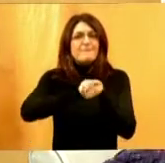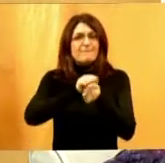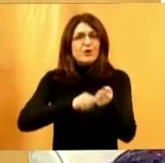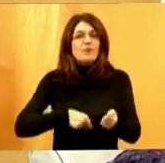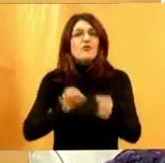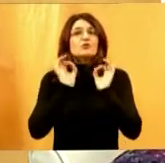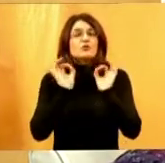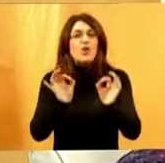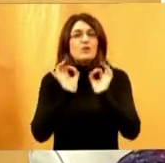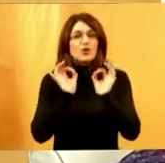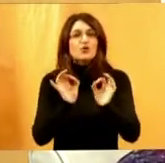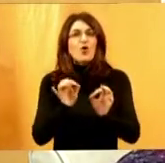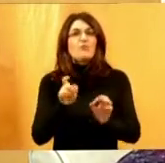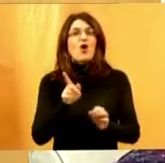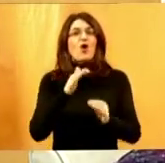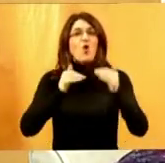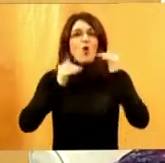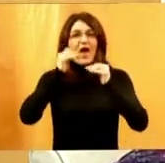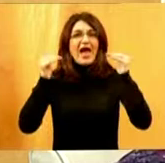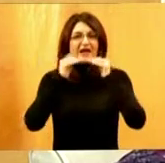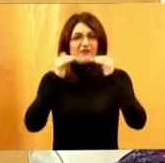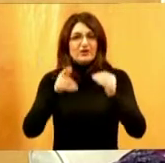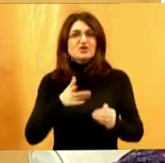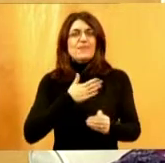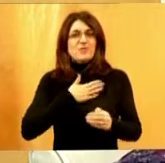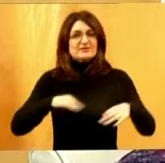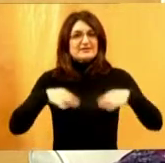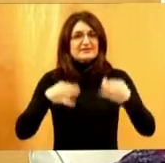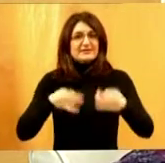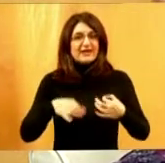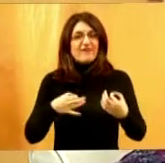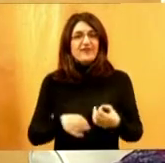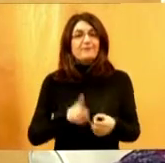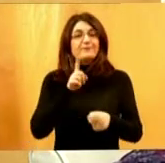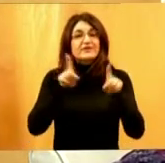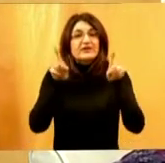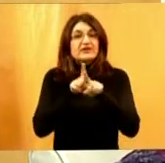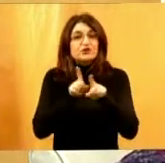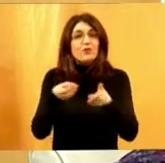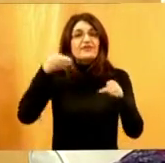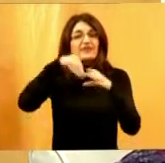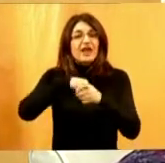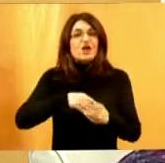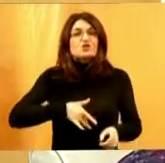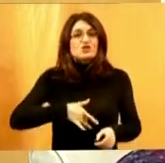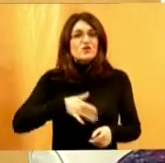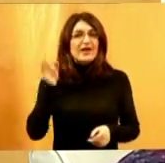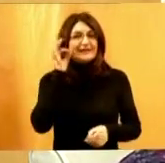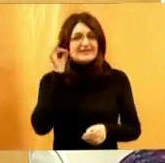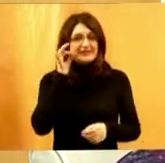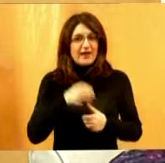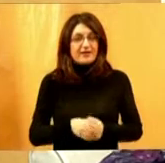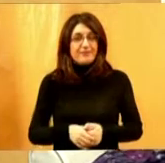jako dobar i jako dobro udarnotežuje naše zdravlje i isto tako dijeluje na želučanu kiselinu.